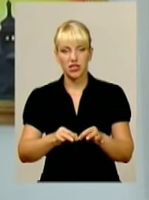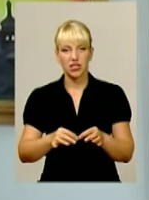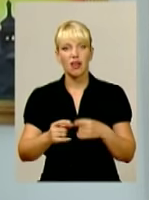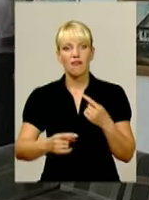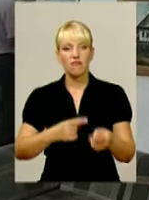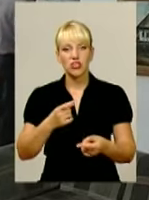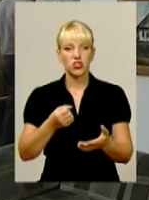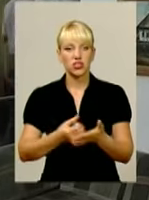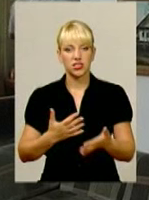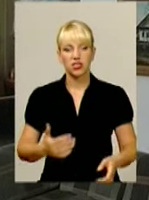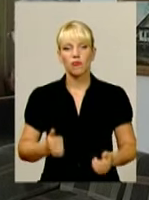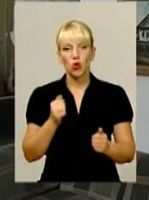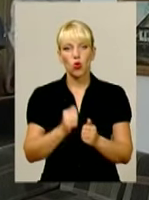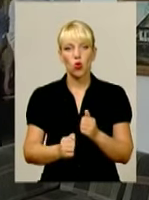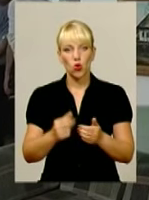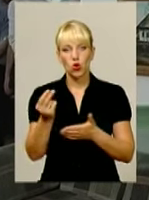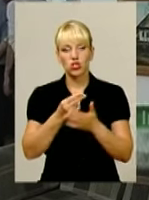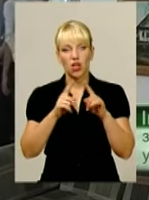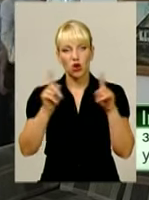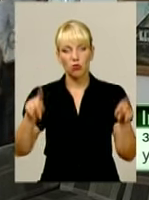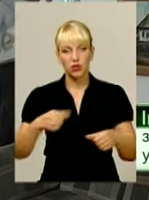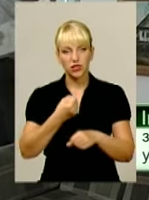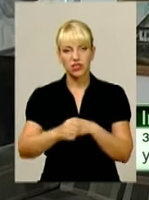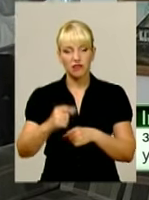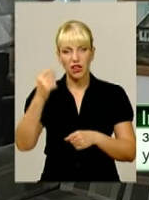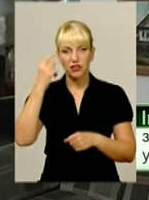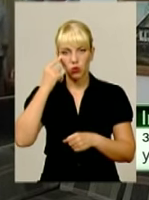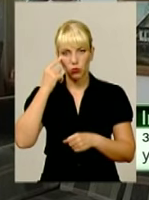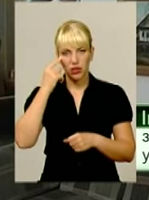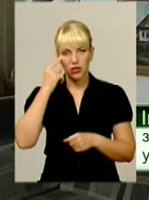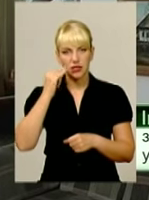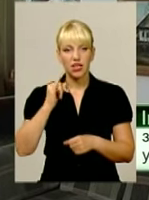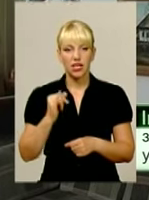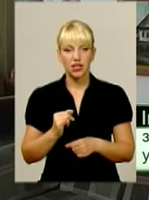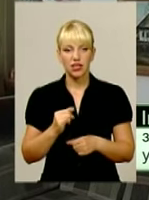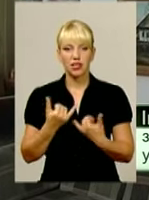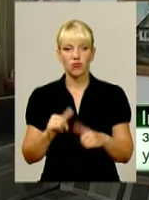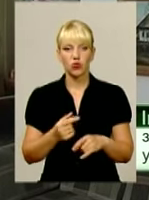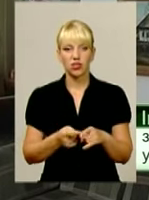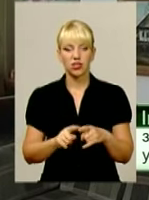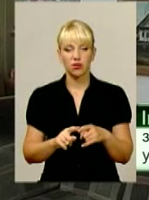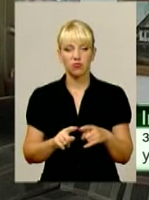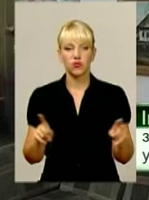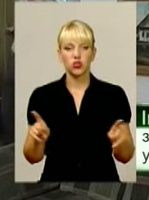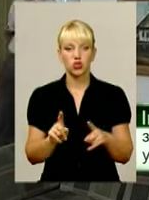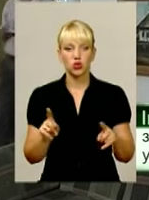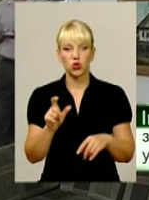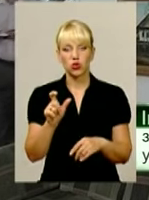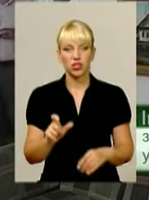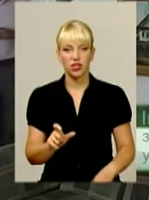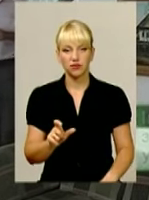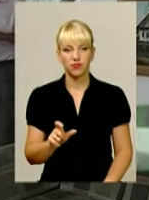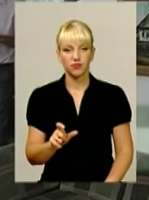цінностях. Кожна робота заставляє задуматись і дивує тим, що людина